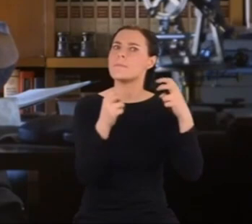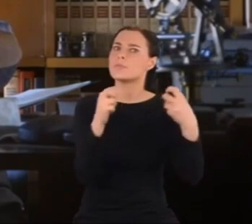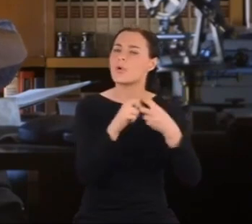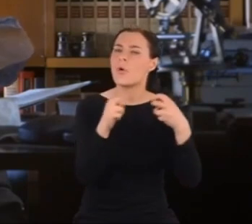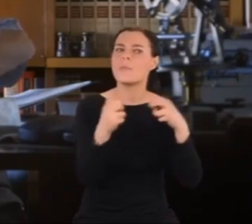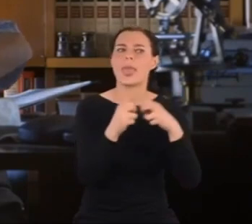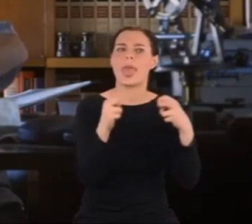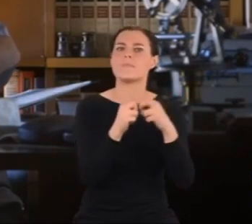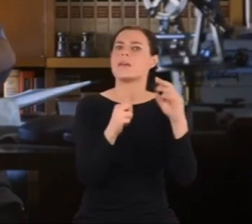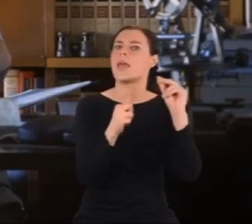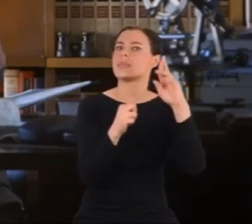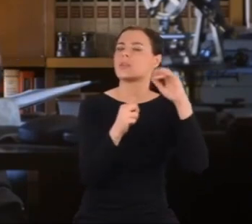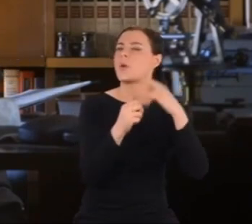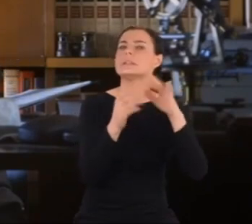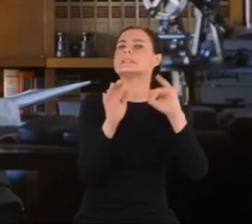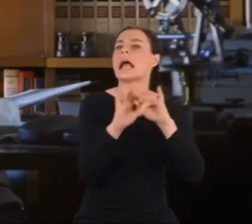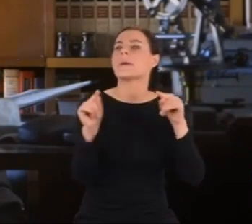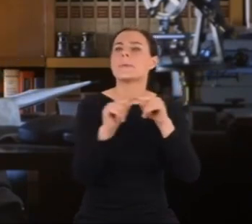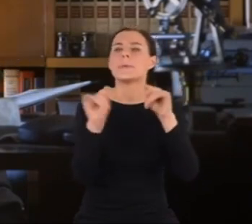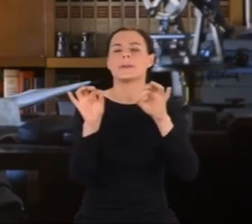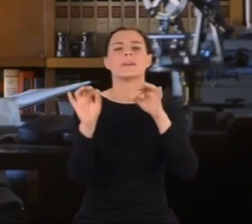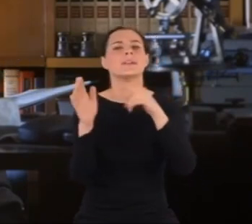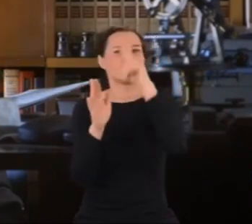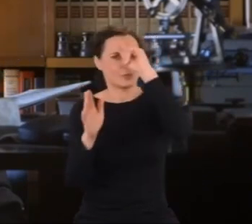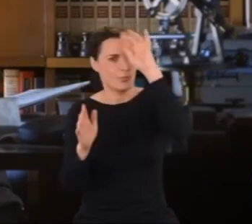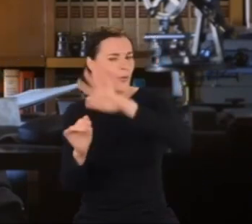entropii, dociera do kwestii nieokreśloności.